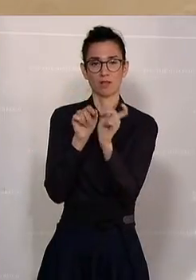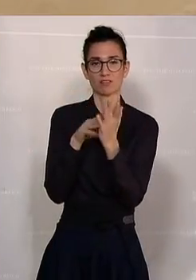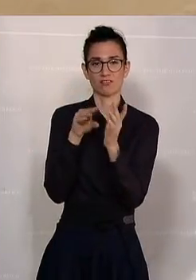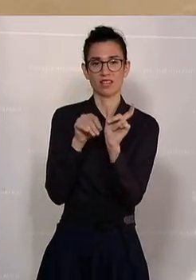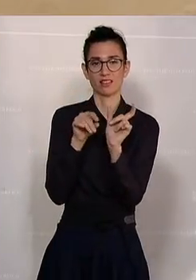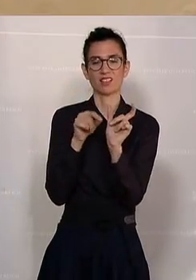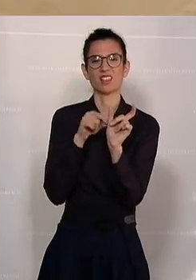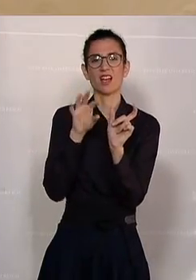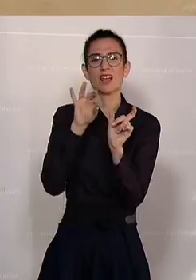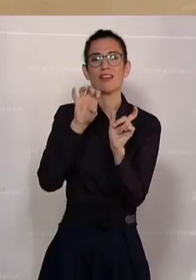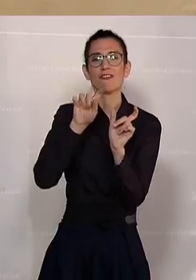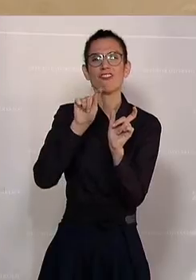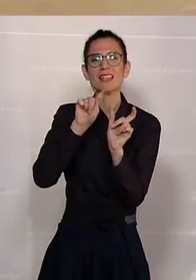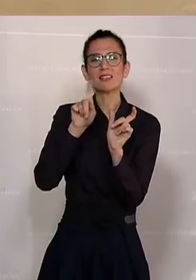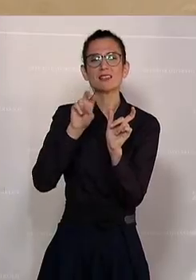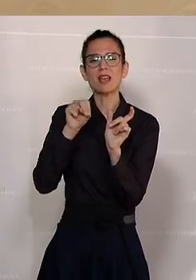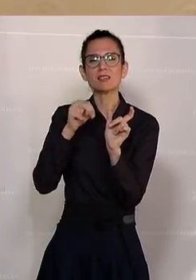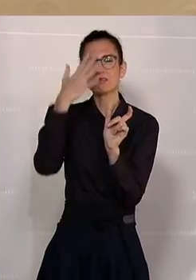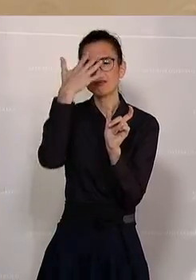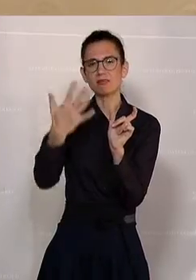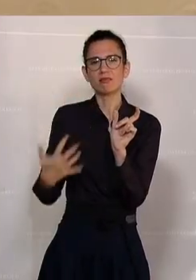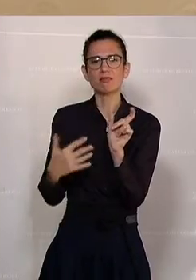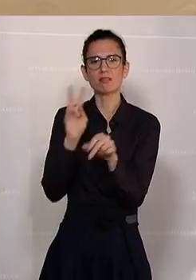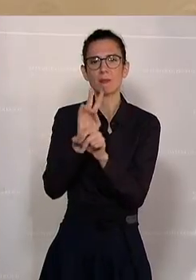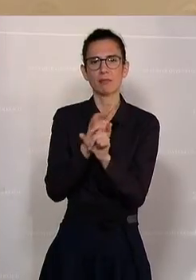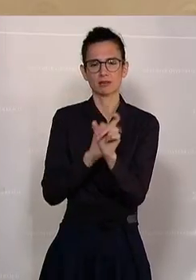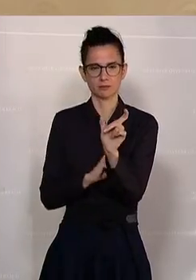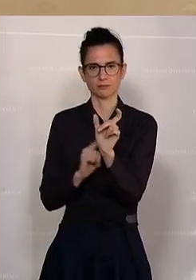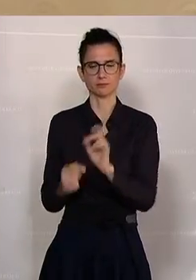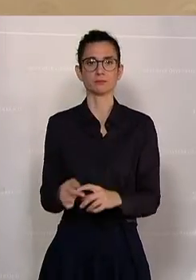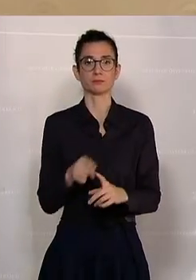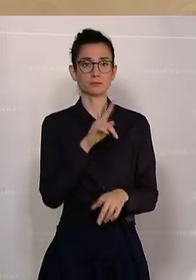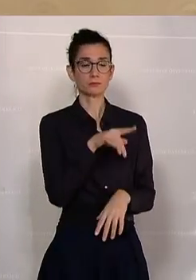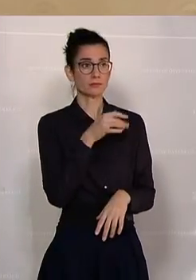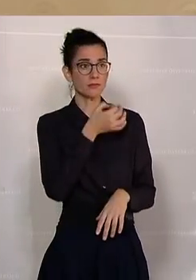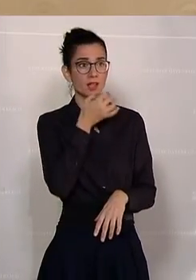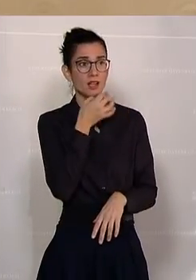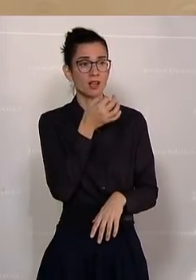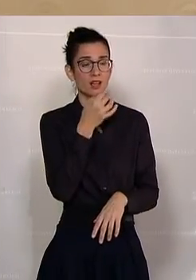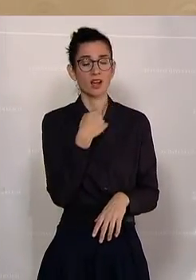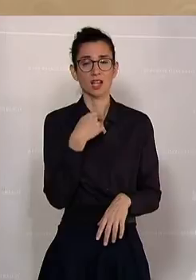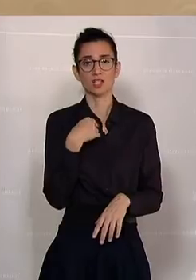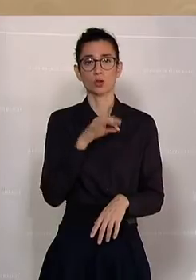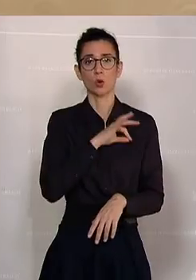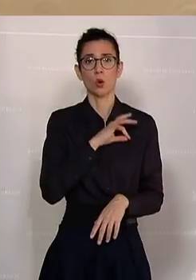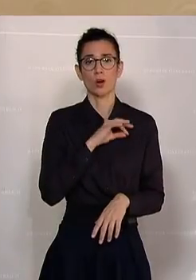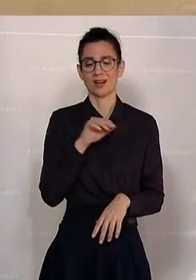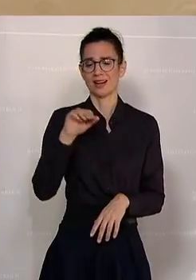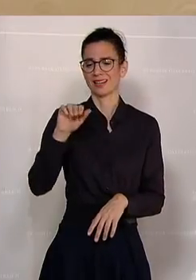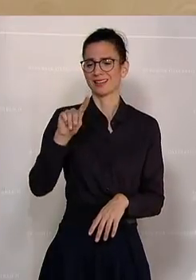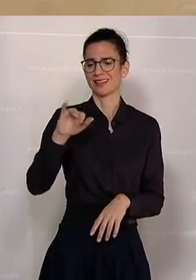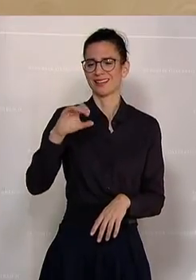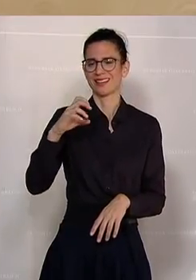reden wir über alles. Ich würde gerne die Reden des Herrn Kollegen Kickel einem gewissen Anstandscheck